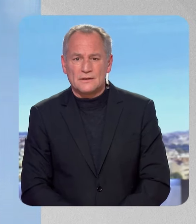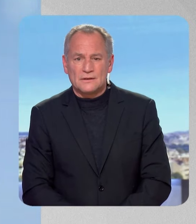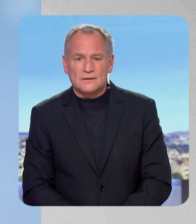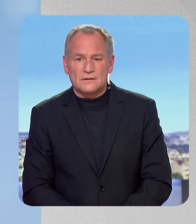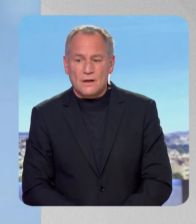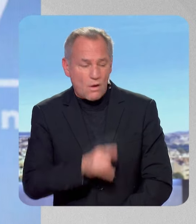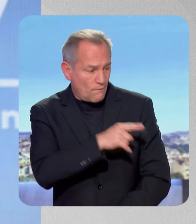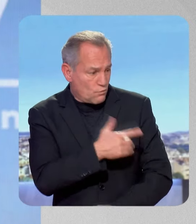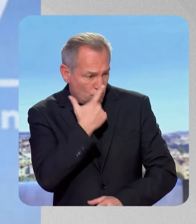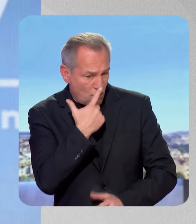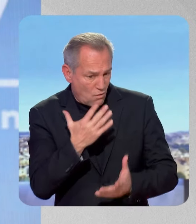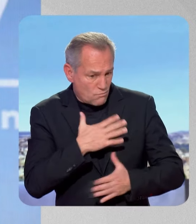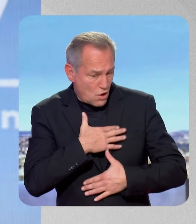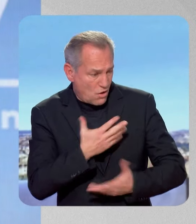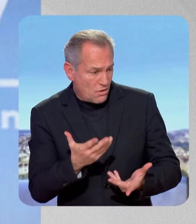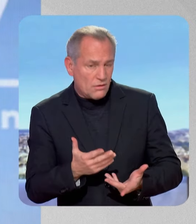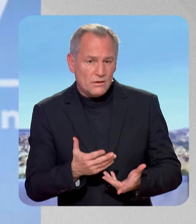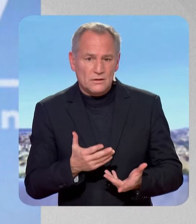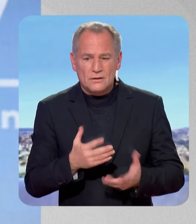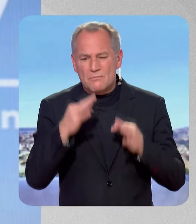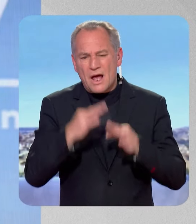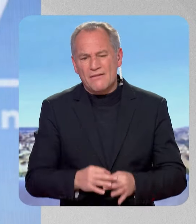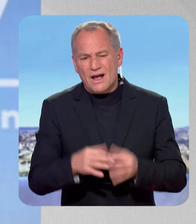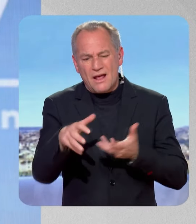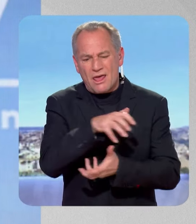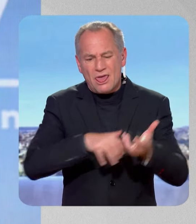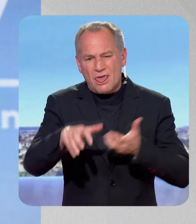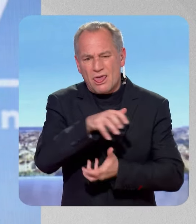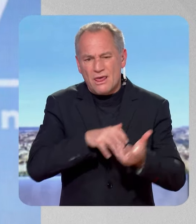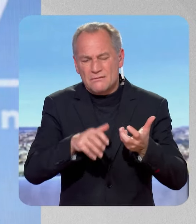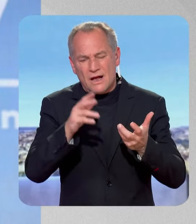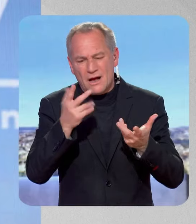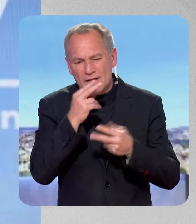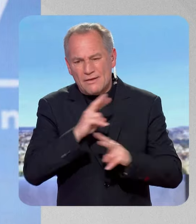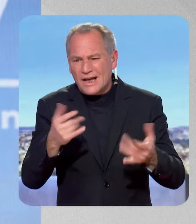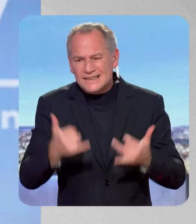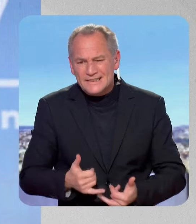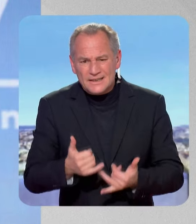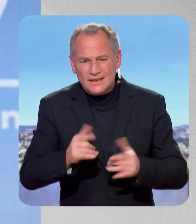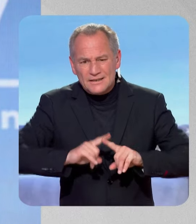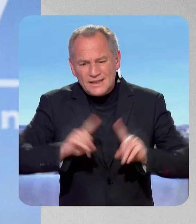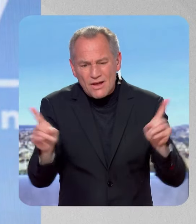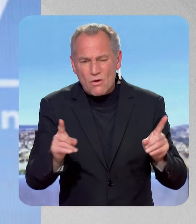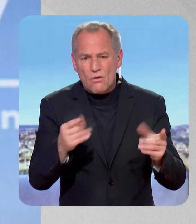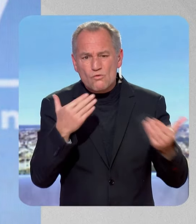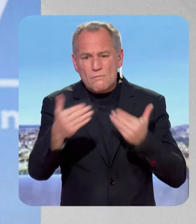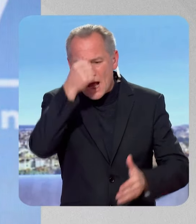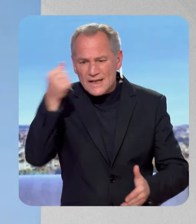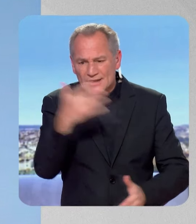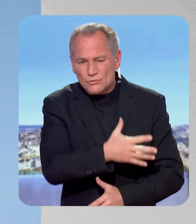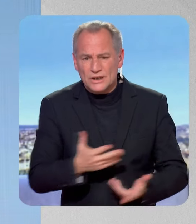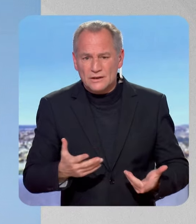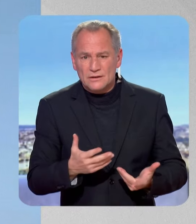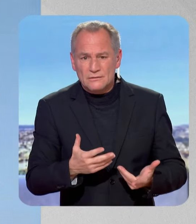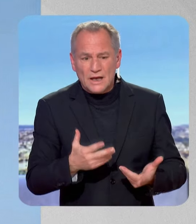flamber. – Ça a été démenti, ce risque de shutdown à l'américain, nous ne sommes pas aux Etats-Unis d'Amérique, et nous ne fonctionnons pas budgétairement